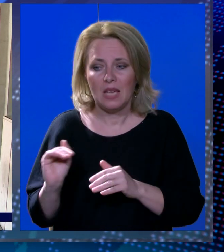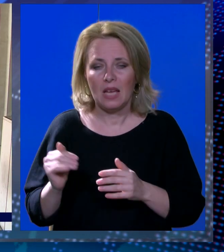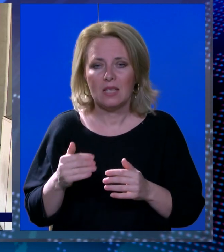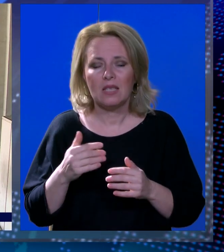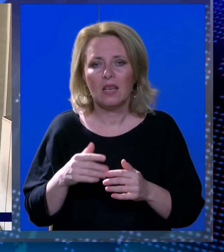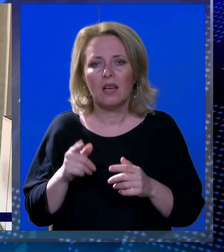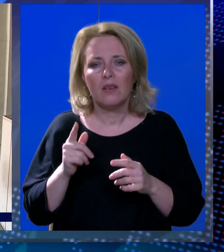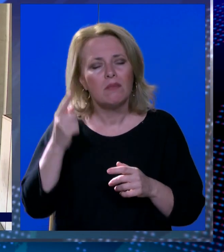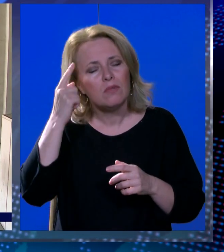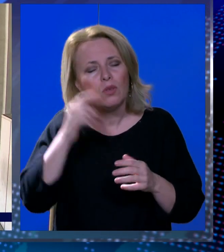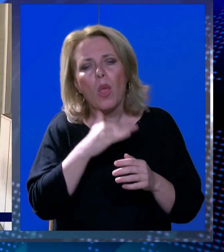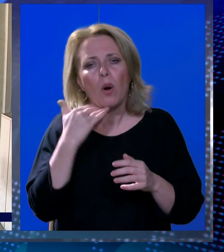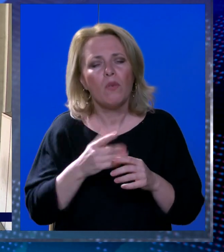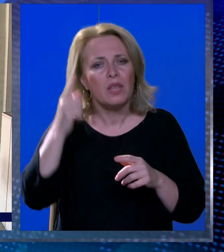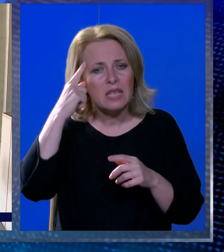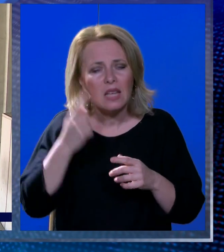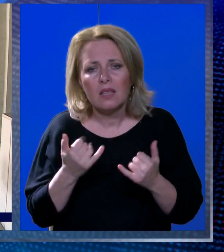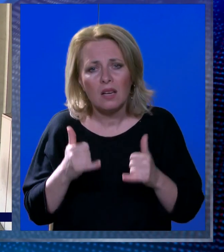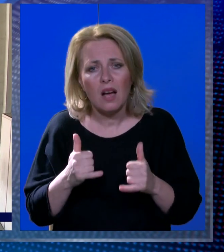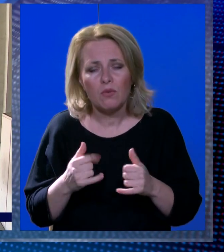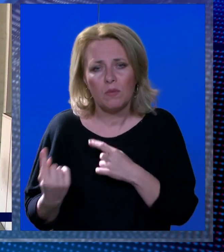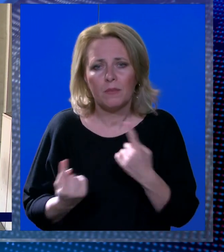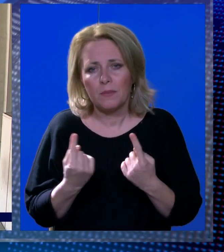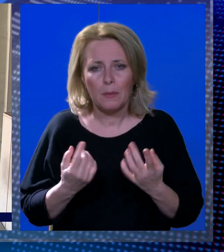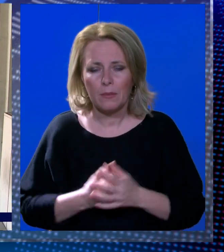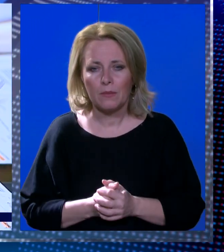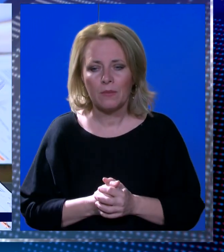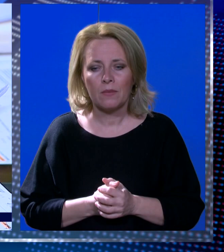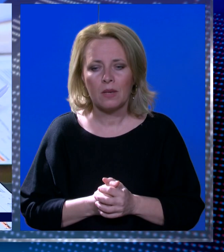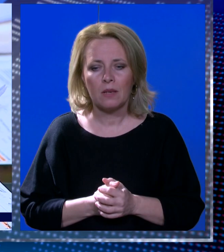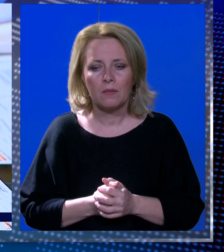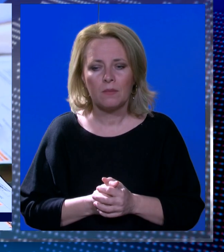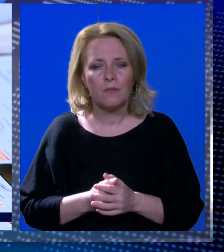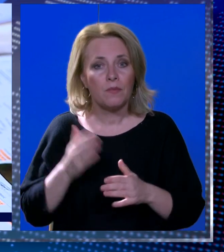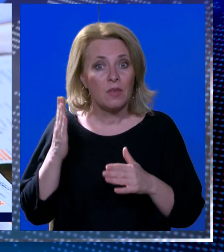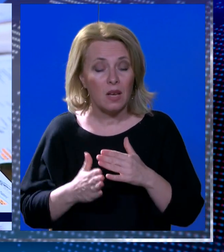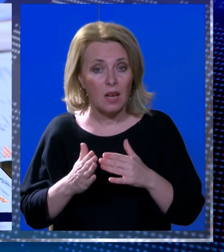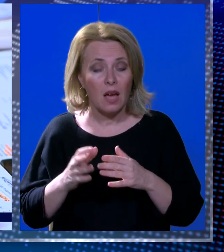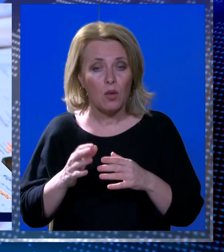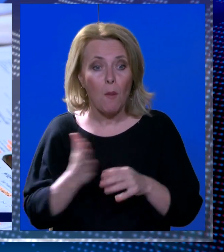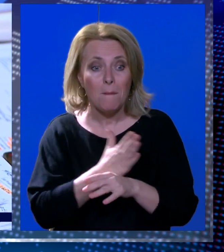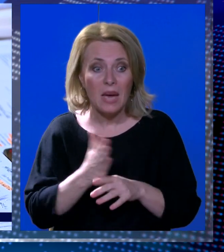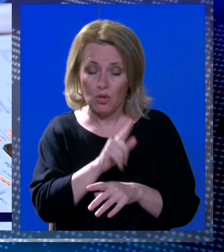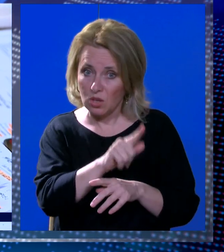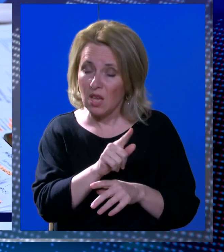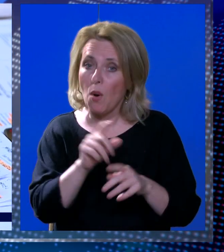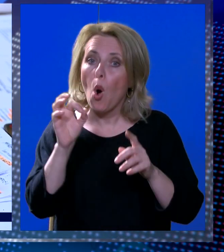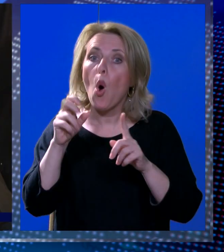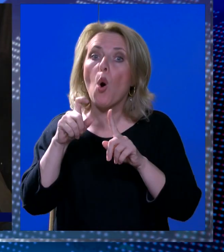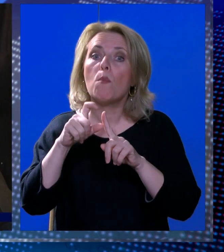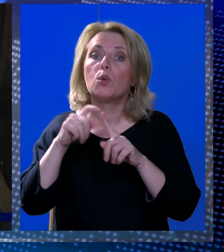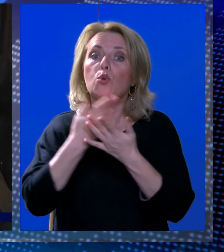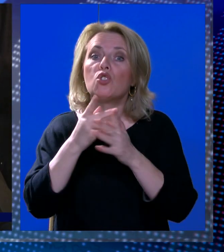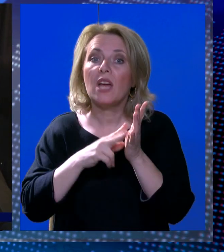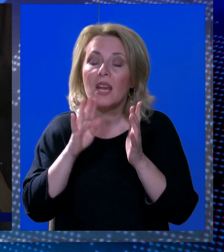To vam je dovoljno kakvom smo mi stresno trenutku se sada nalazimo. Na kraju međutim optuženima nisu svi koji bi trebali biti,